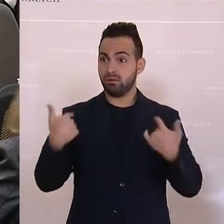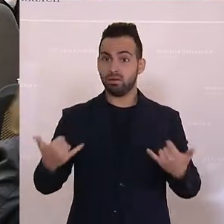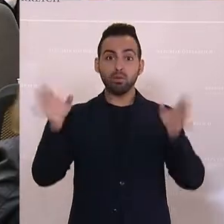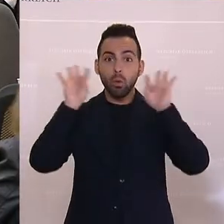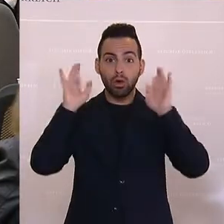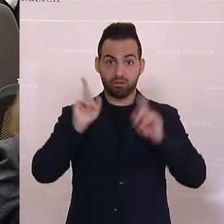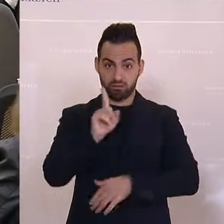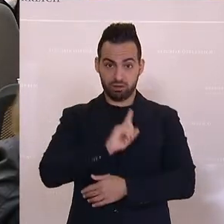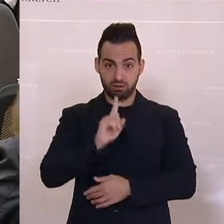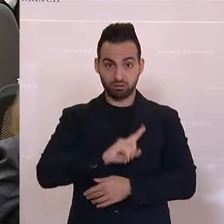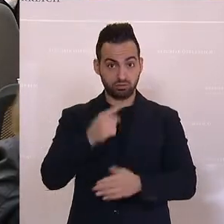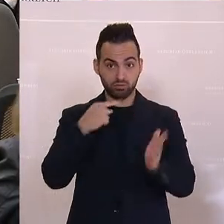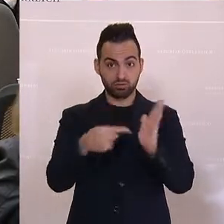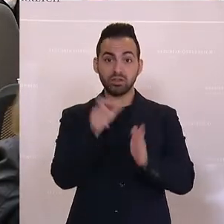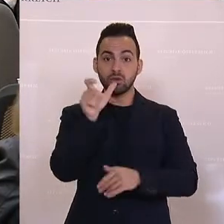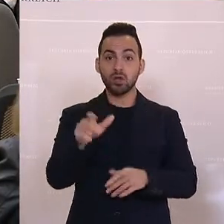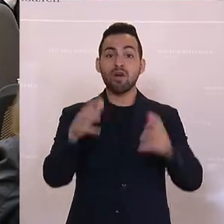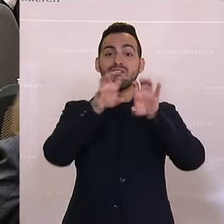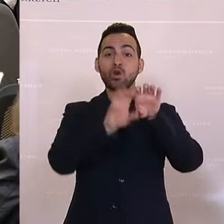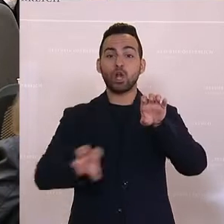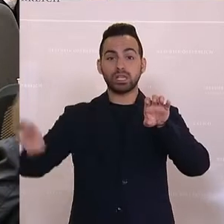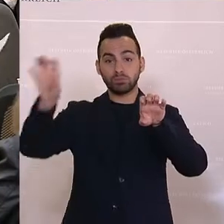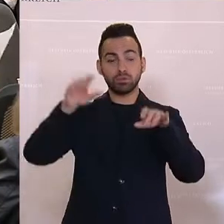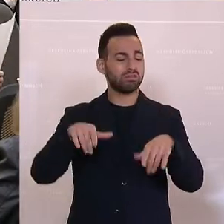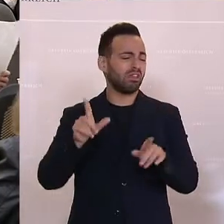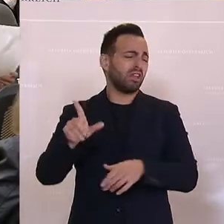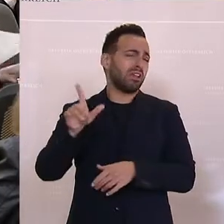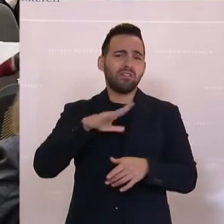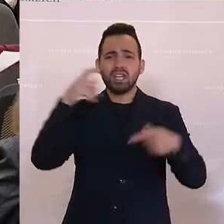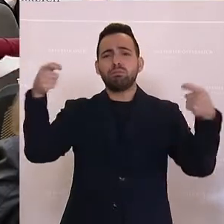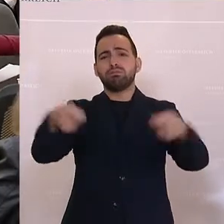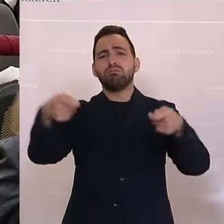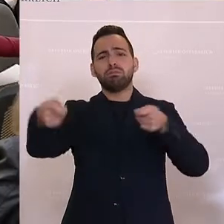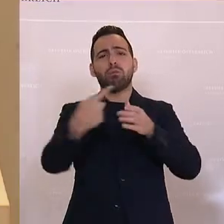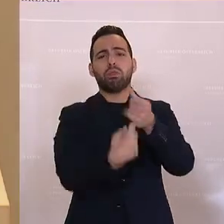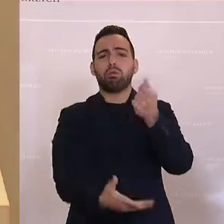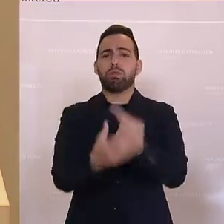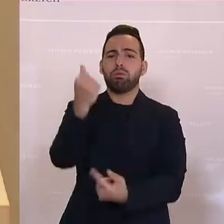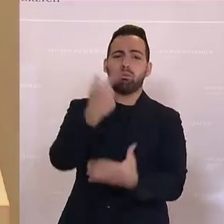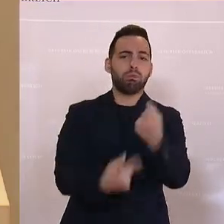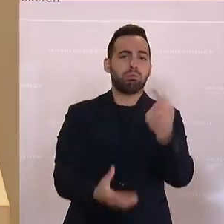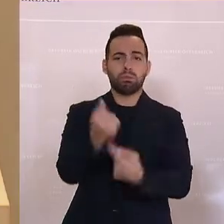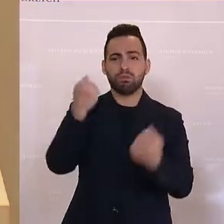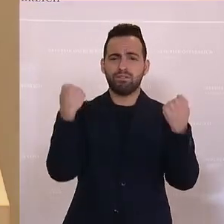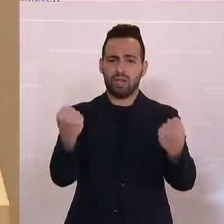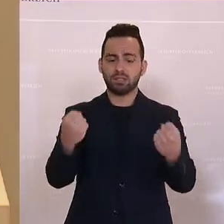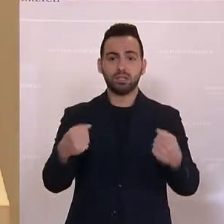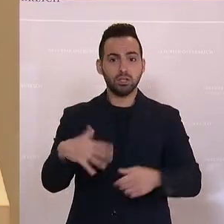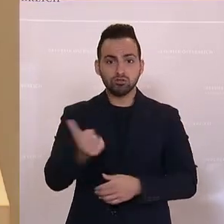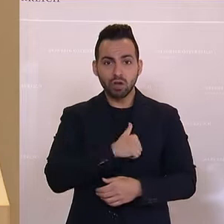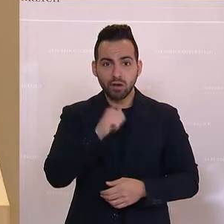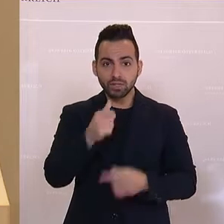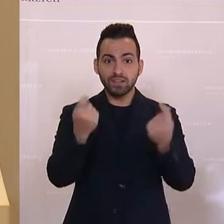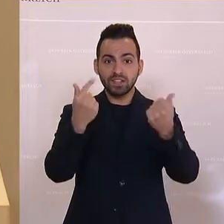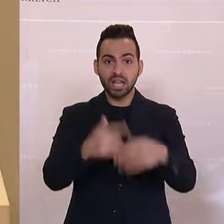wenig. Und ich sage nur Stichwort Föderalismus. Da wird viel zu viel Geld unsinnig ausgegeben. Sie schaffen es einfach nicht, den